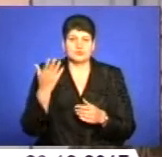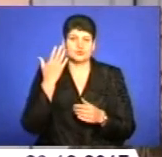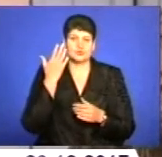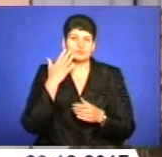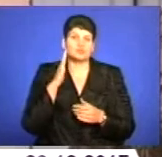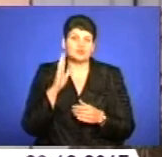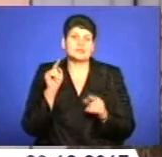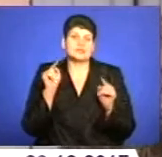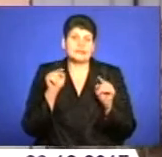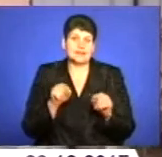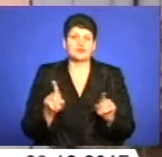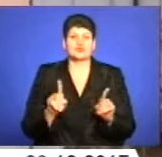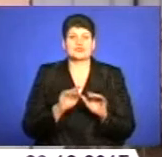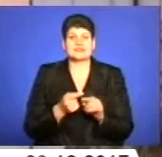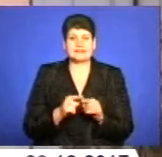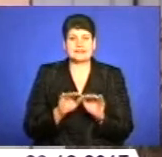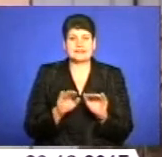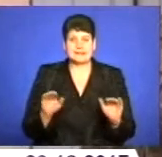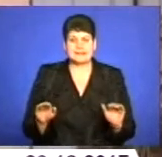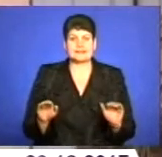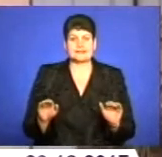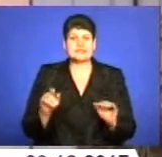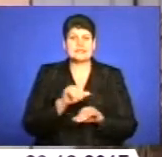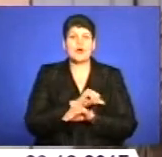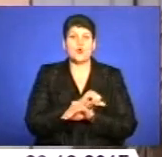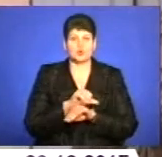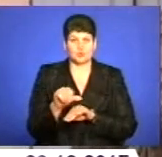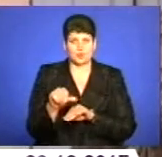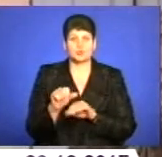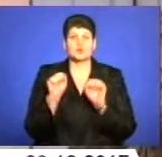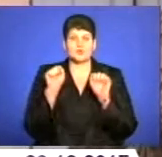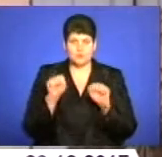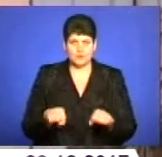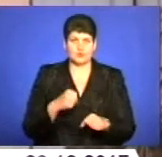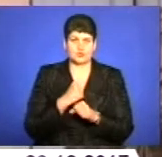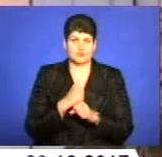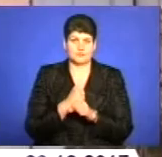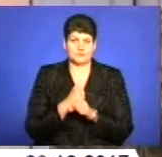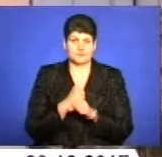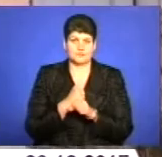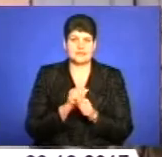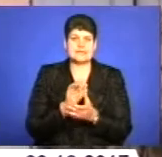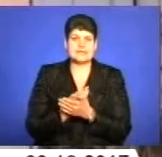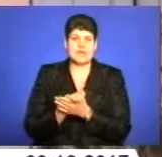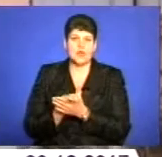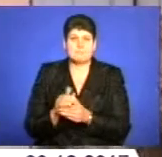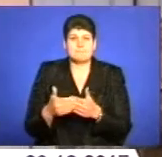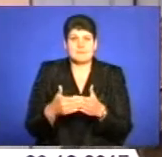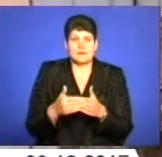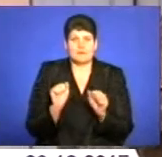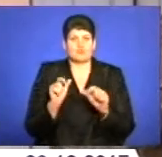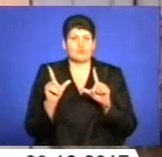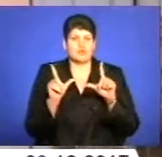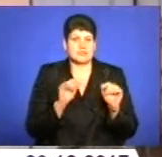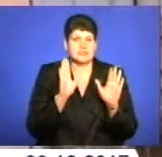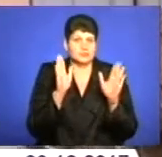буде так, що ті дітки з діаспори, з-за кордону зможуть зробити знайомство ближче, може якась поїздка